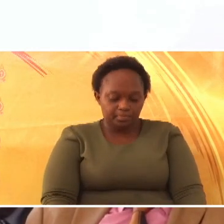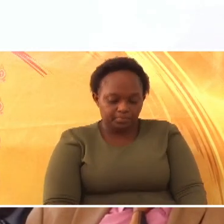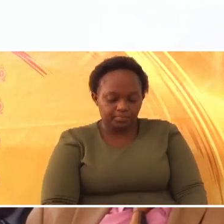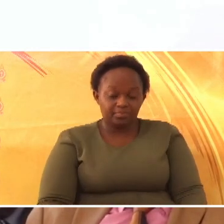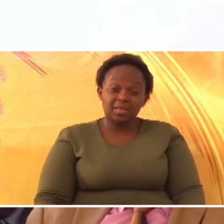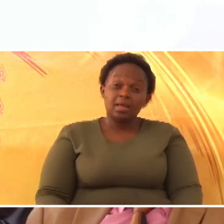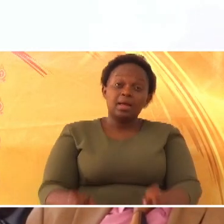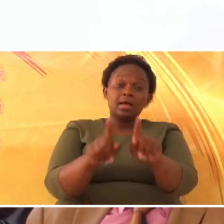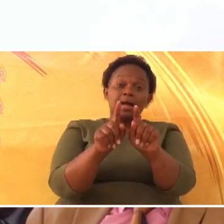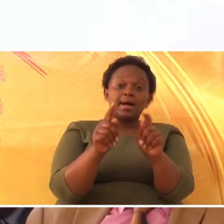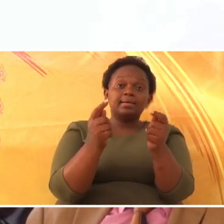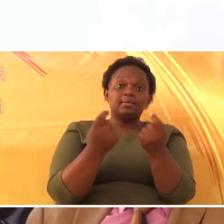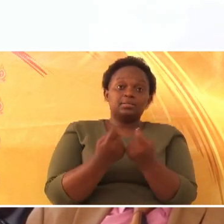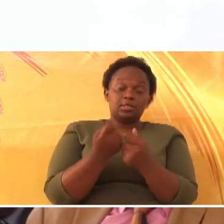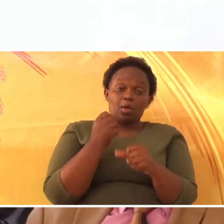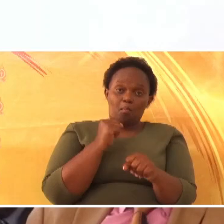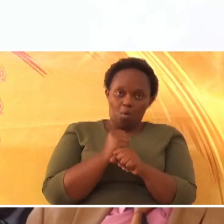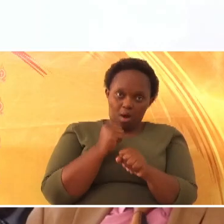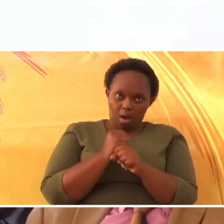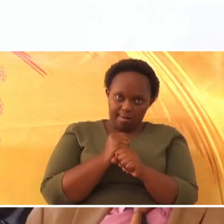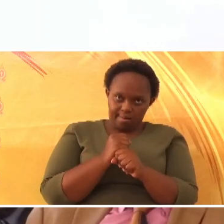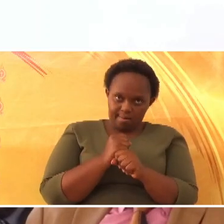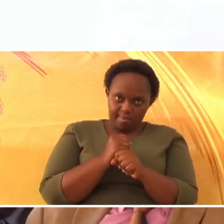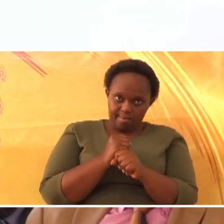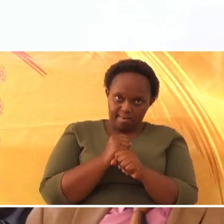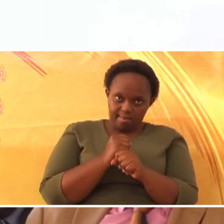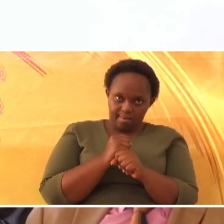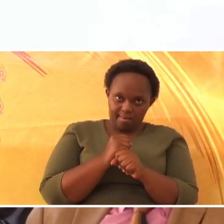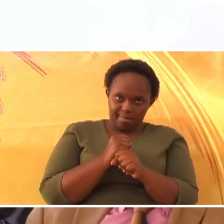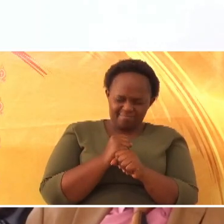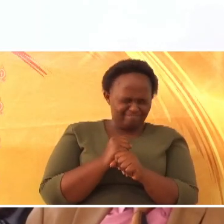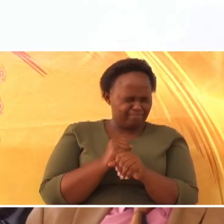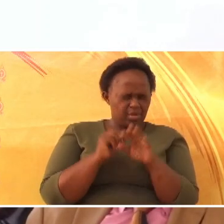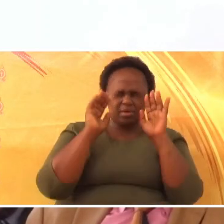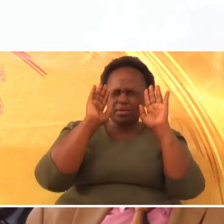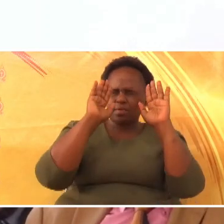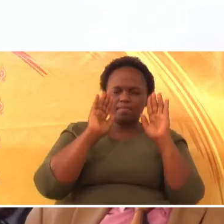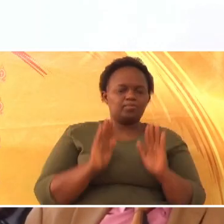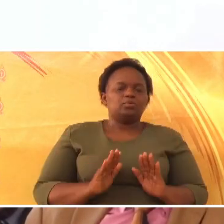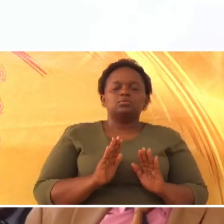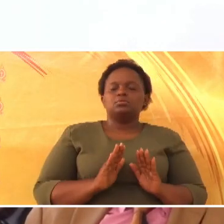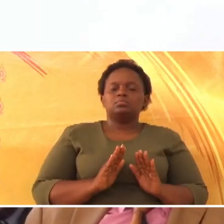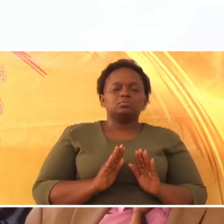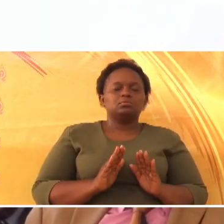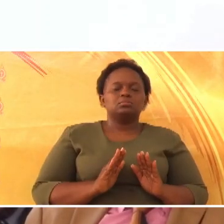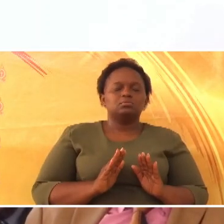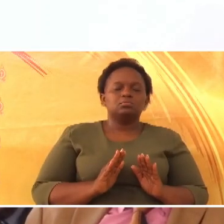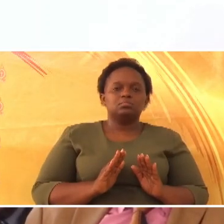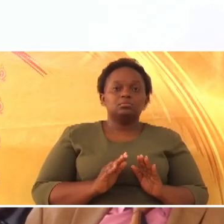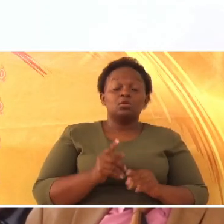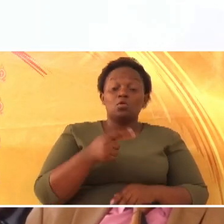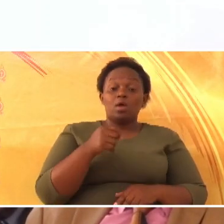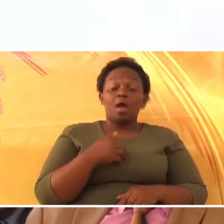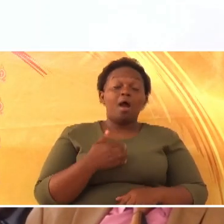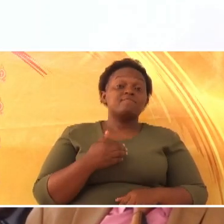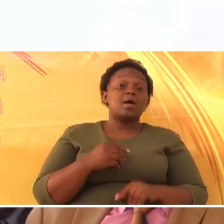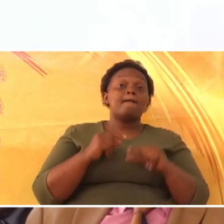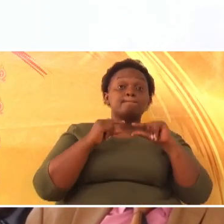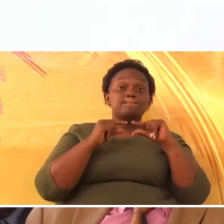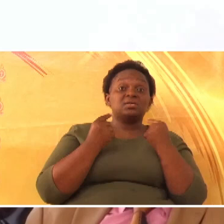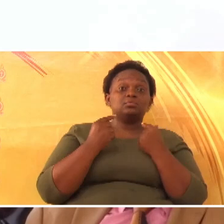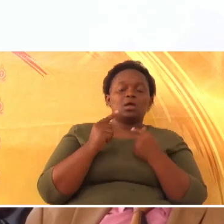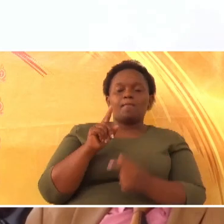Teamwork inafanya kazi vizuri sana. Kuna umchungaji moja,